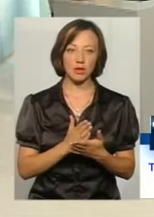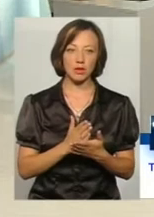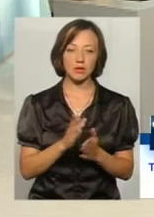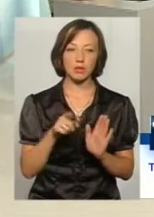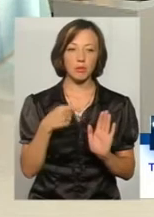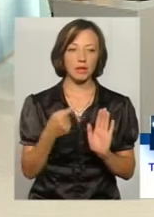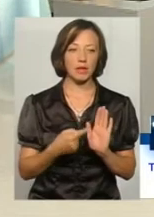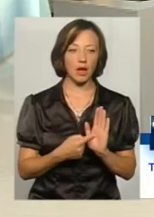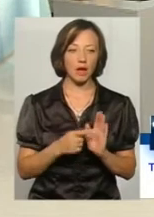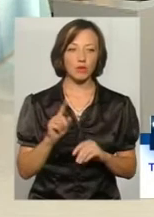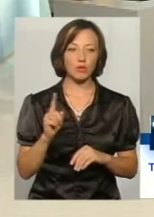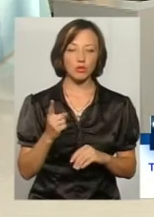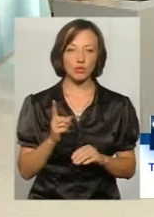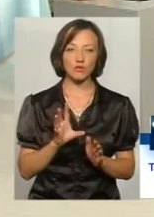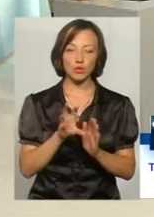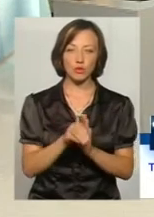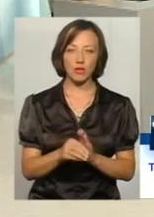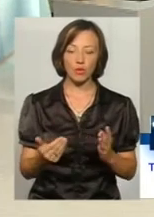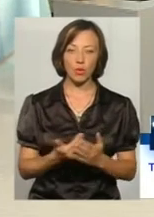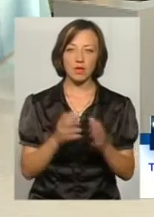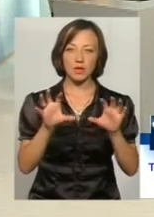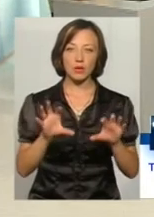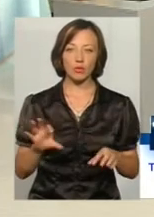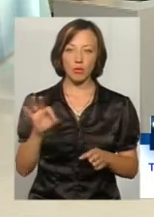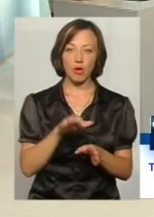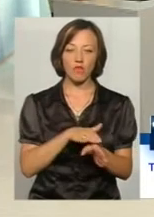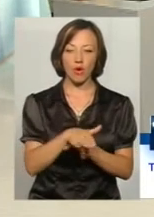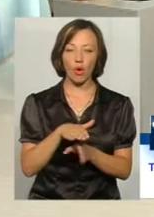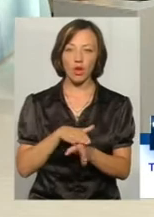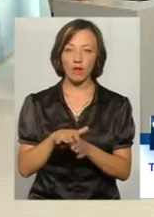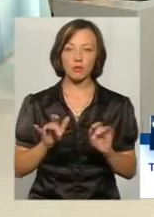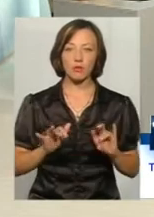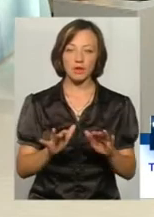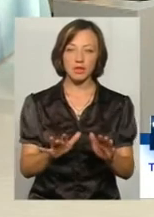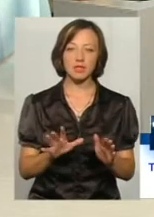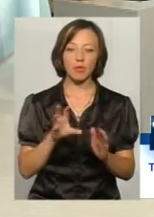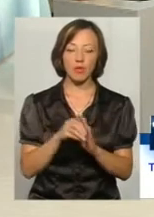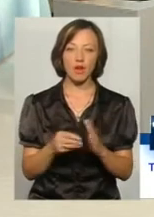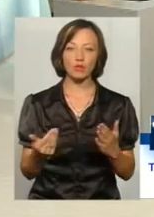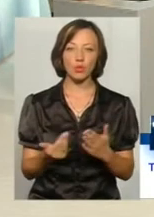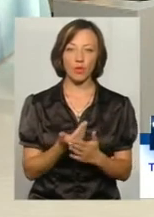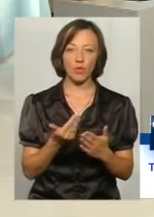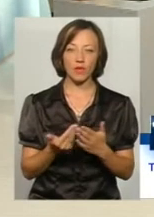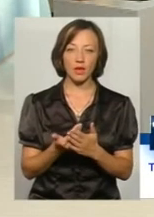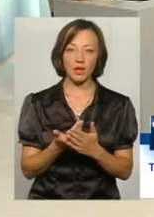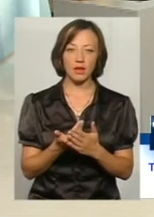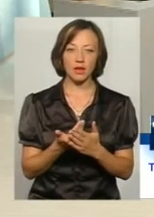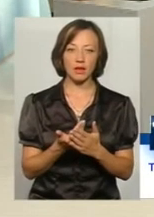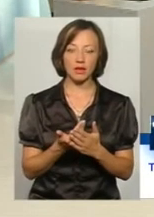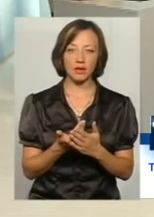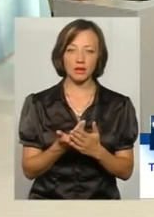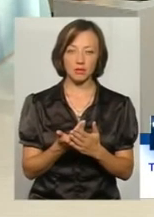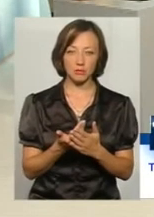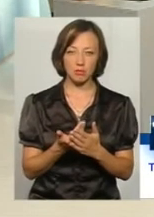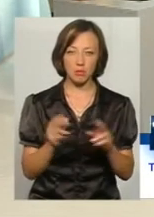запитанням, оскільки вступив в дій новий закон про виконавчі провадження, він запроваджує нові новели, скажімо так.